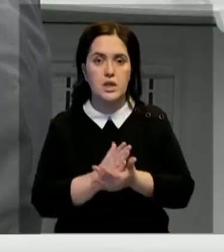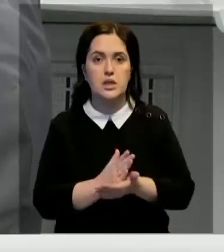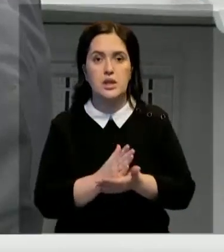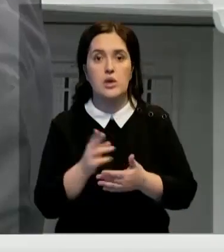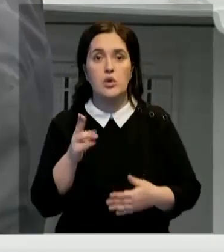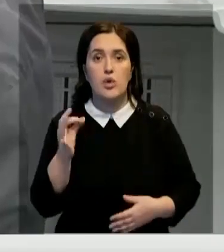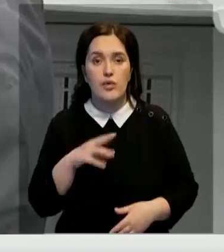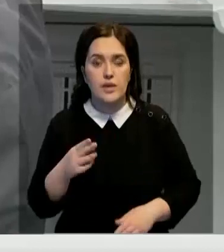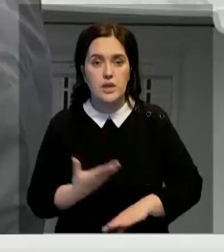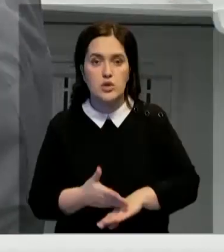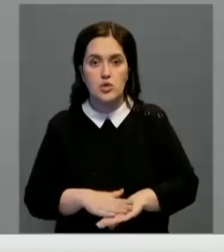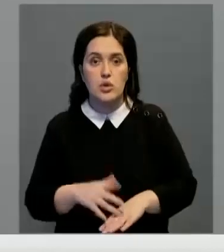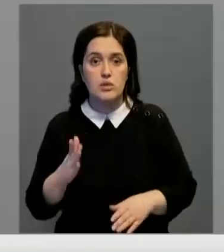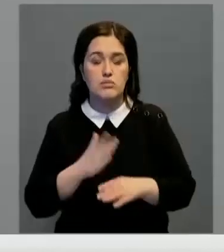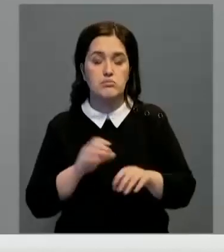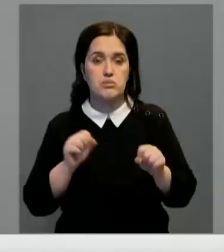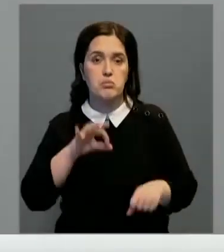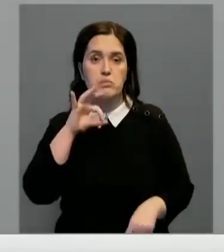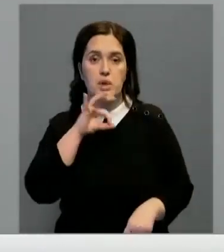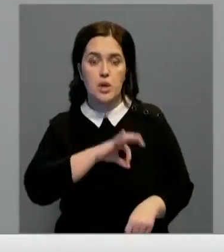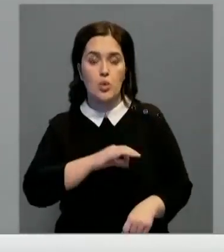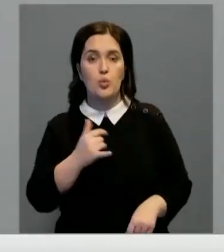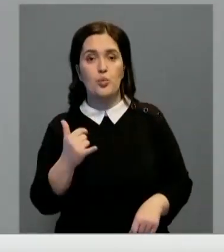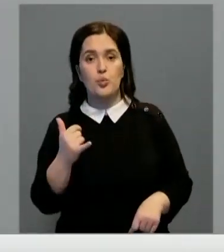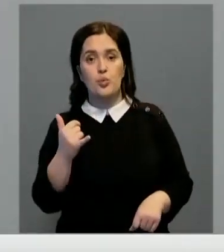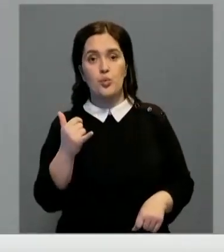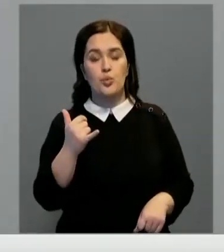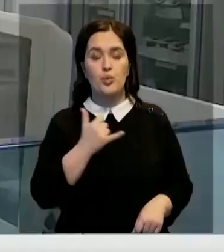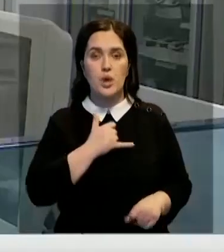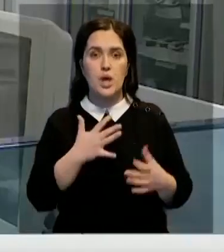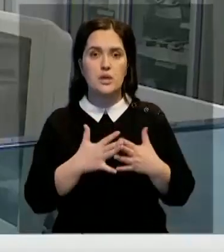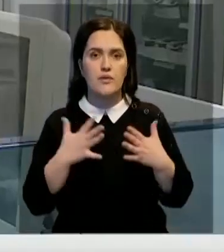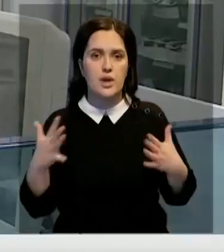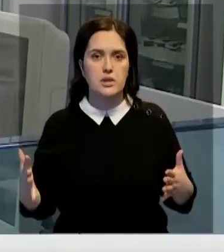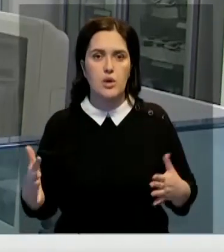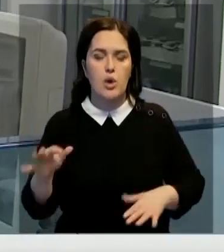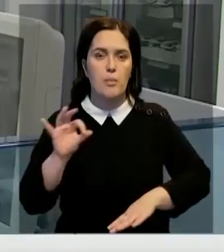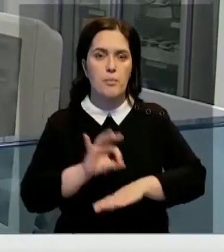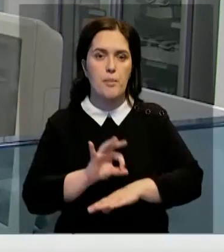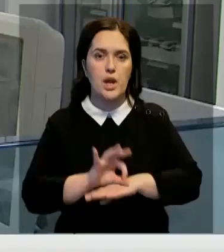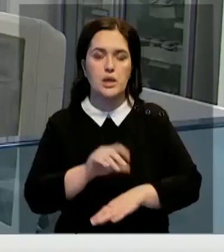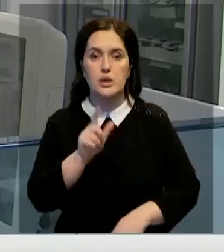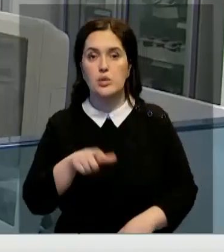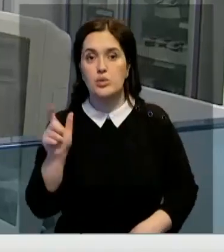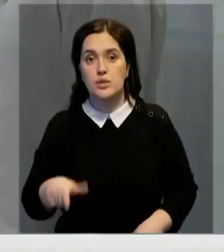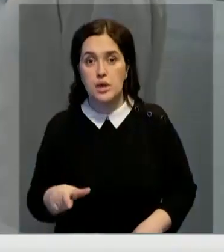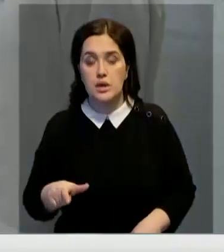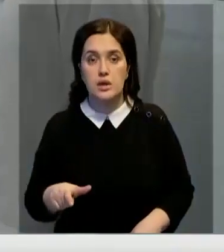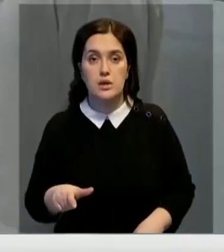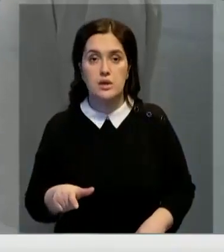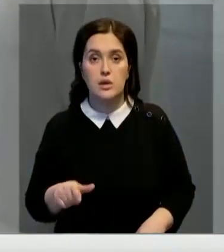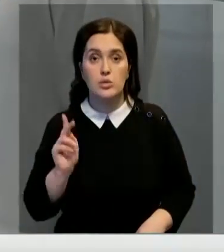ковида применяется данный препарат. У нас в основном больные люди, которые перенесли